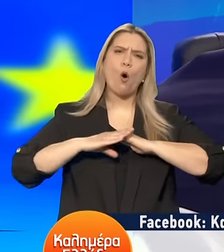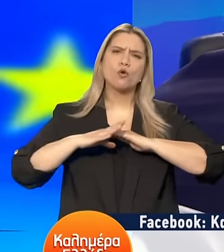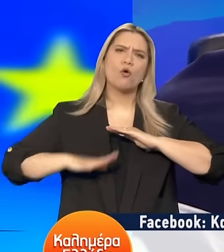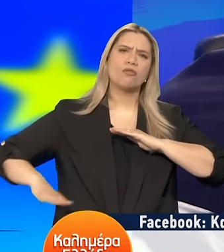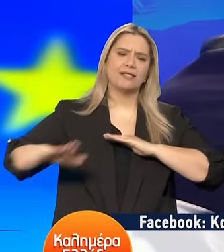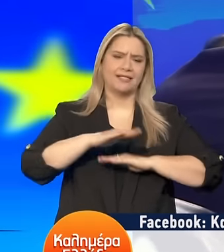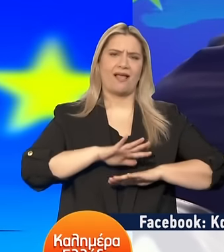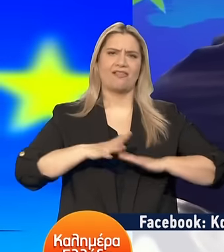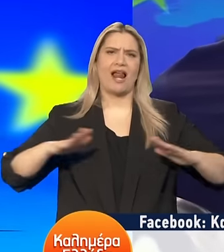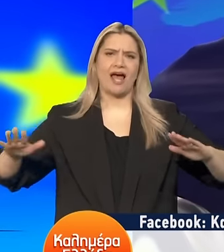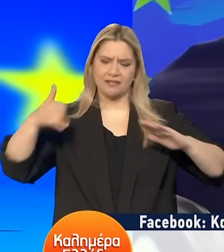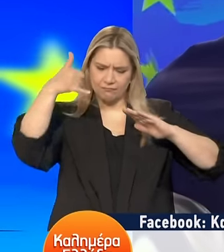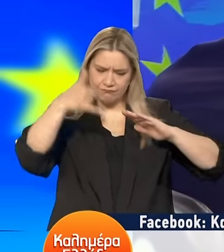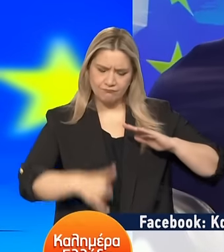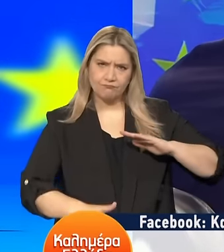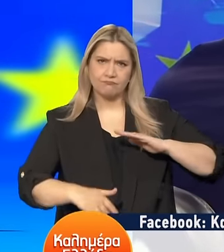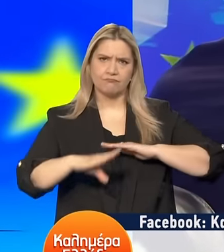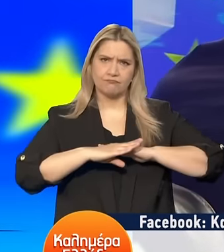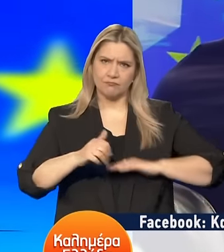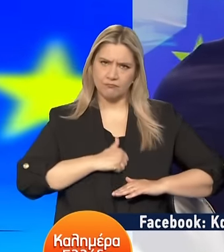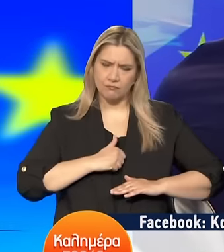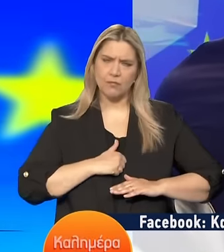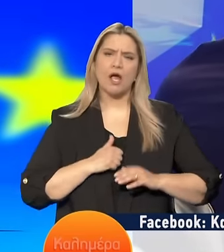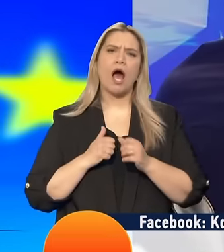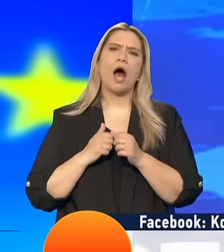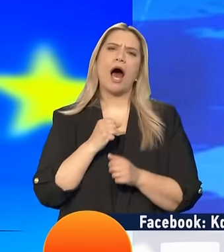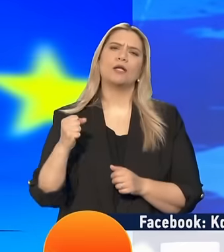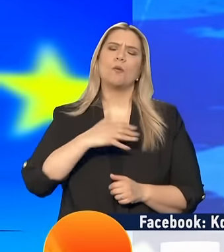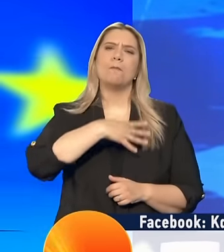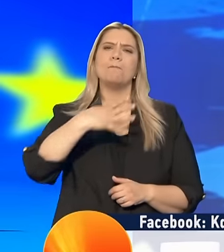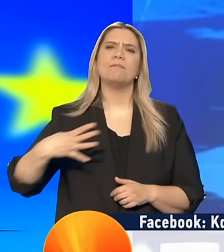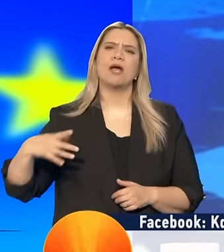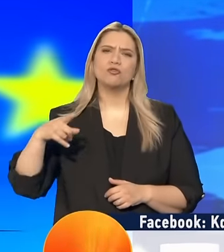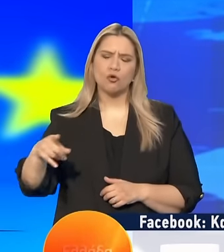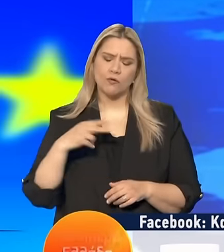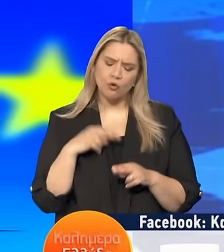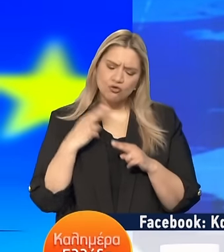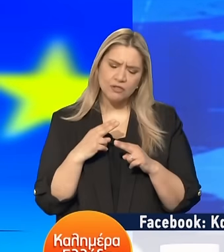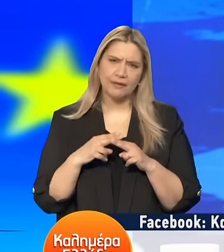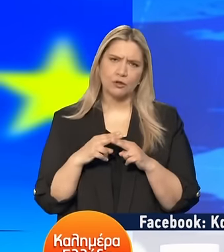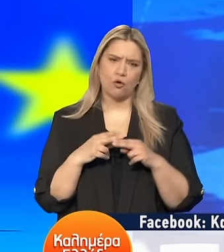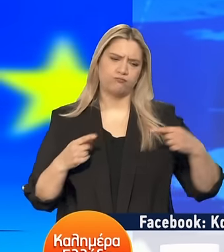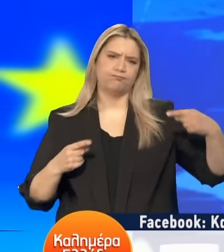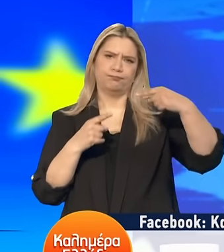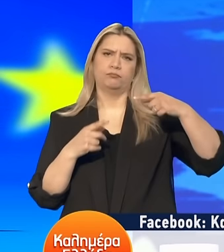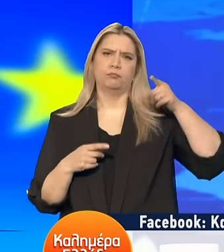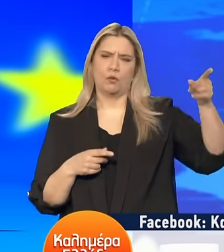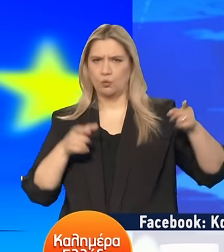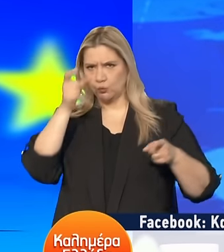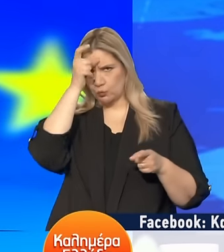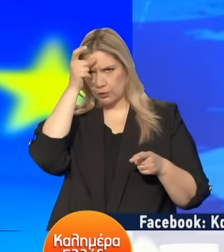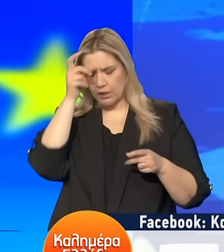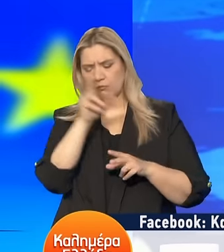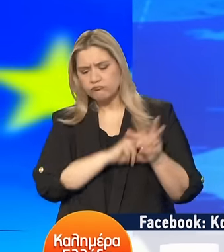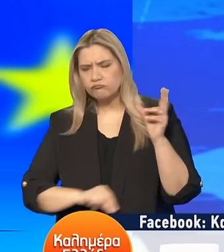Στο Αιγαίο Και στην Ανατολική Μεσόγειο Που είναι το βασικό Το κύριο γεωπολιτικό ζήτημα Το οποίο έχουμε αυτή τη στιγμή Να